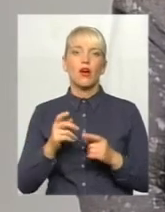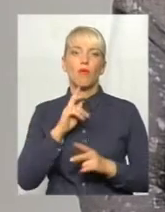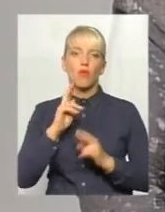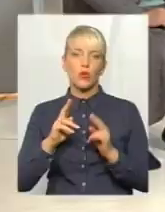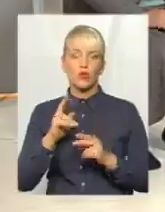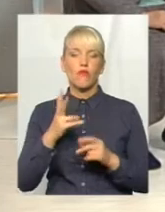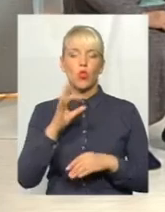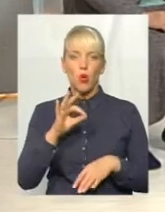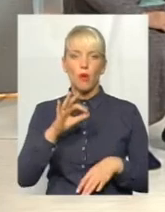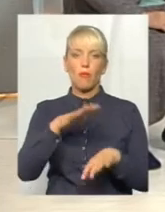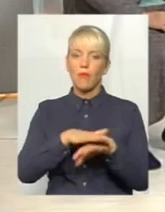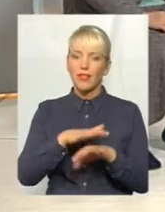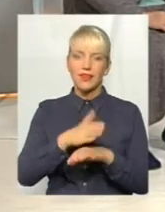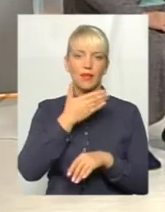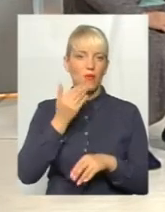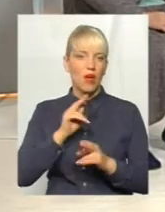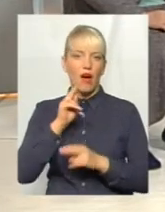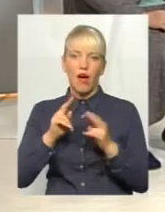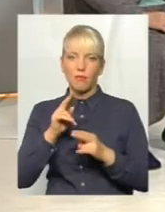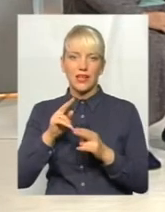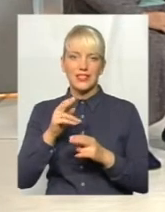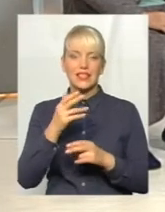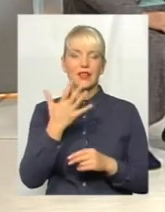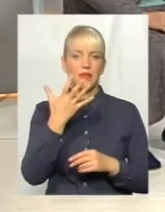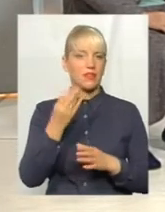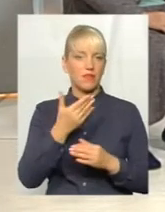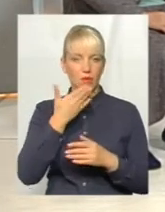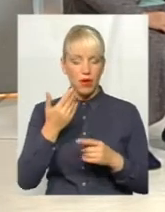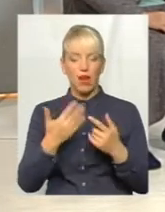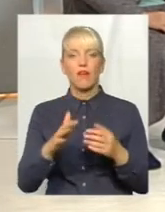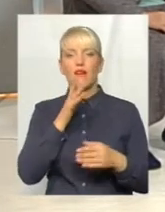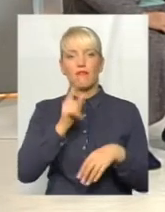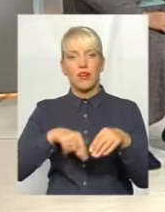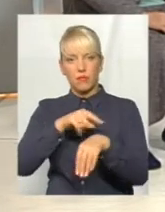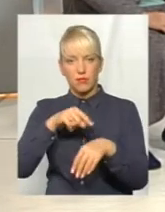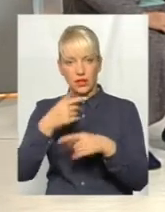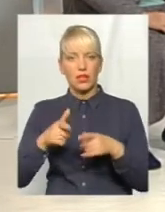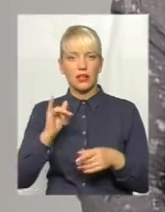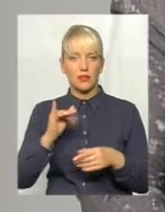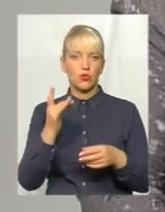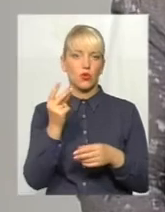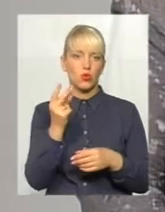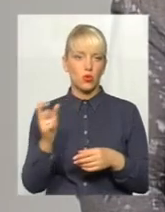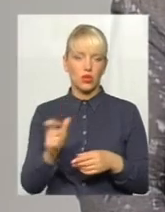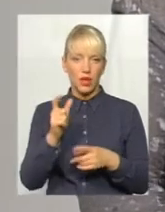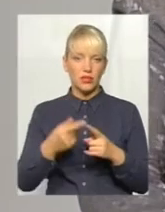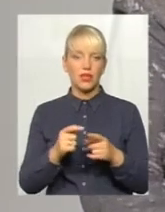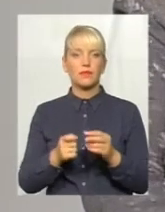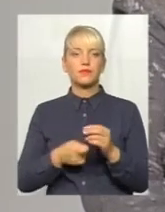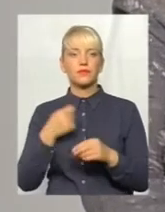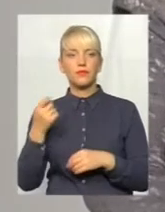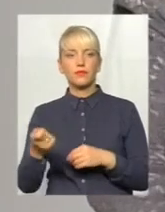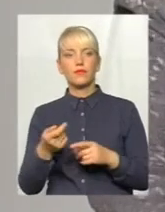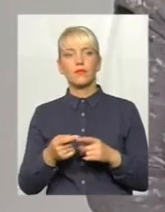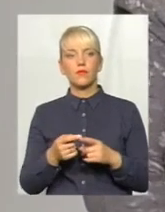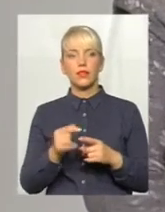апеляційного суду. І проходить певний період, вони подаються другим разом позовом до того самого родуського районного